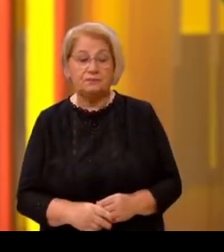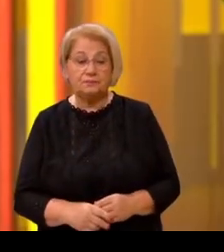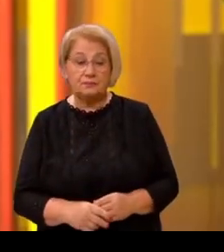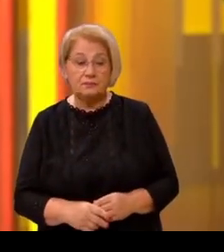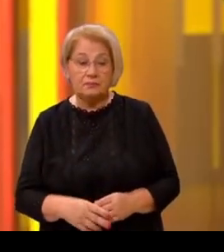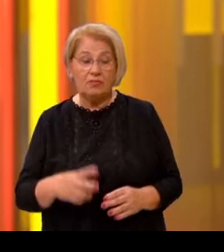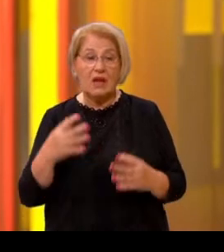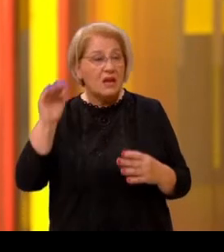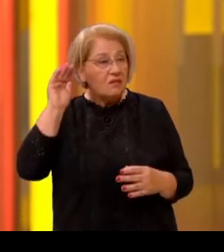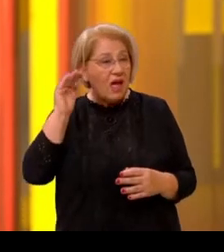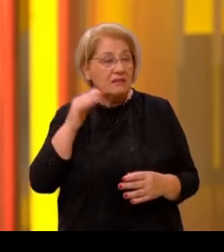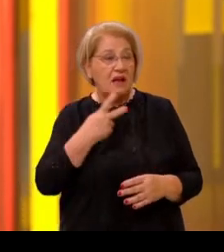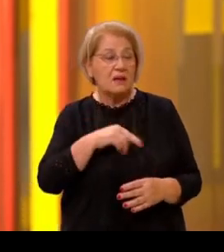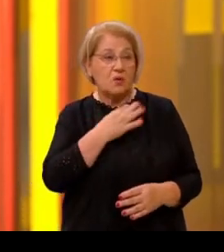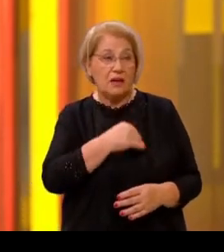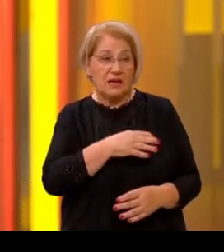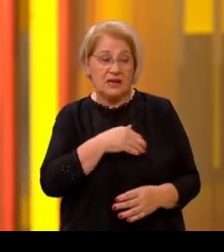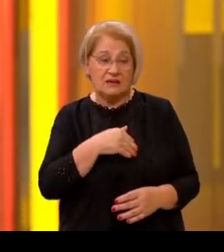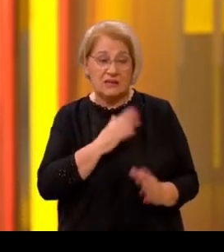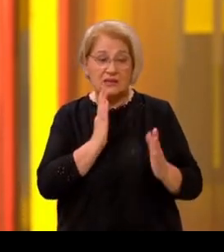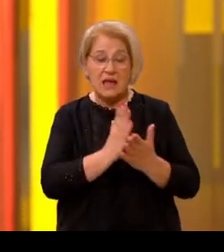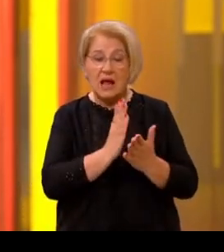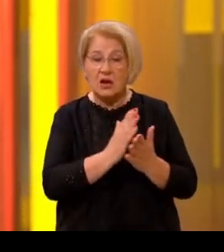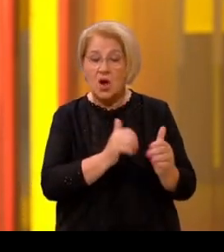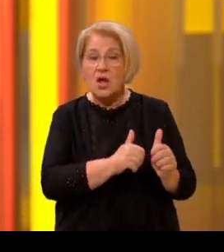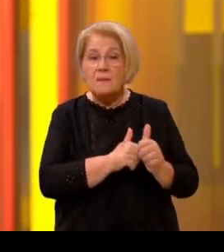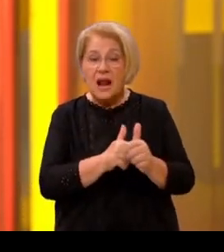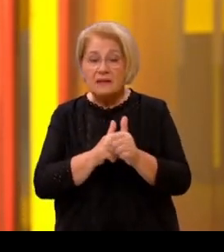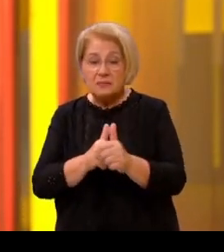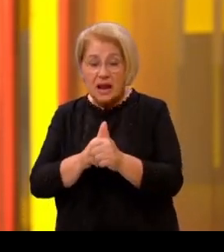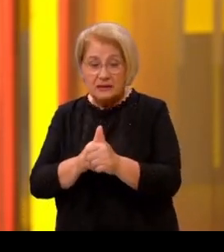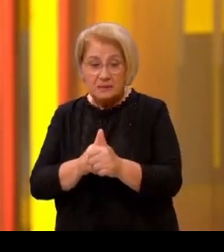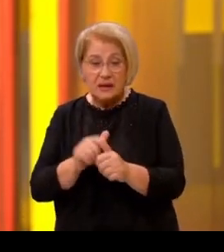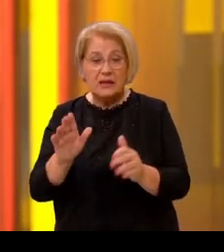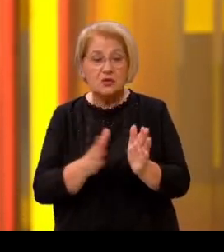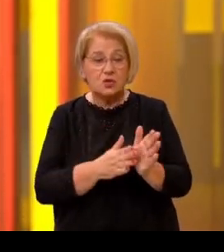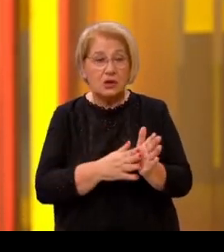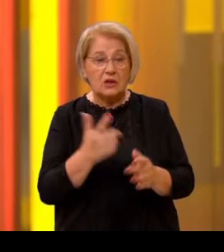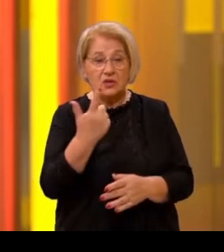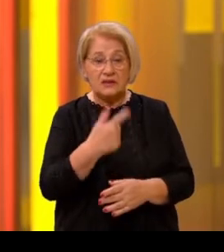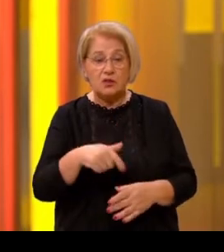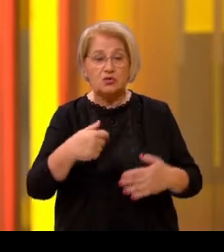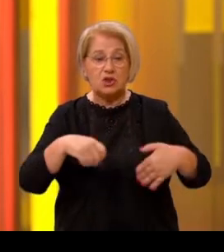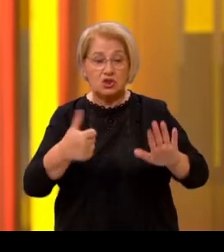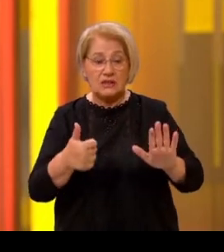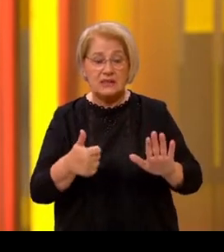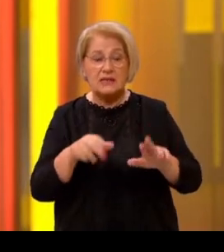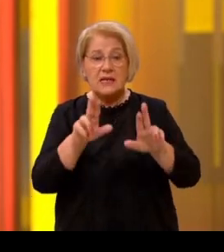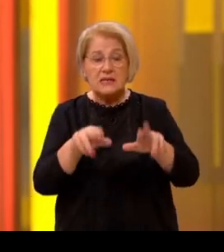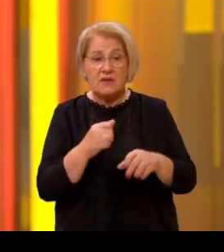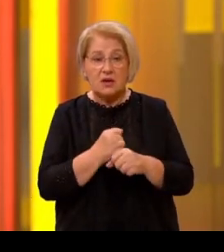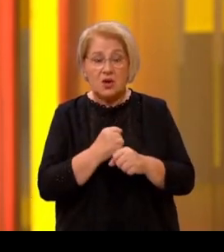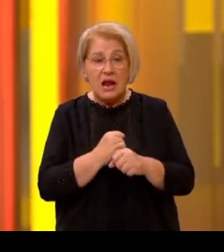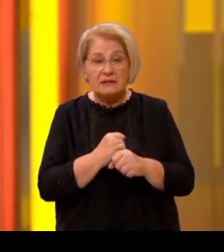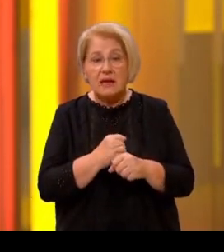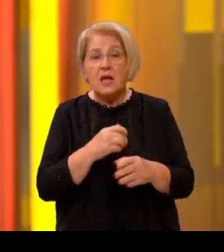Vlada Republike Hrvatske kontinuirano prati stanje u mirovinskom sustavu i mislim da smo dokazali da od 2016. nadalje vršimo stvarno izuzetne